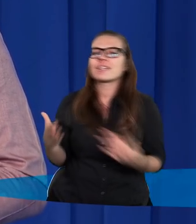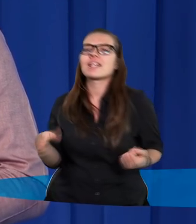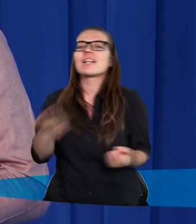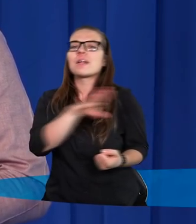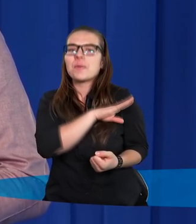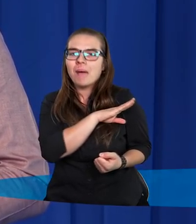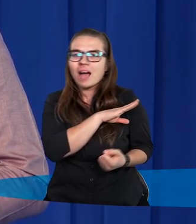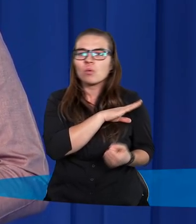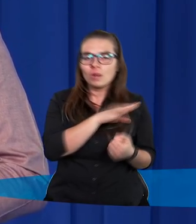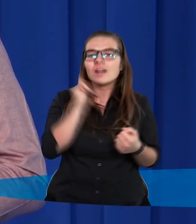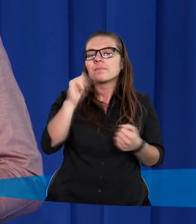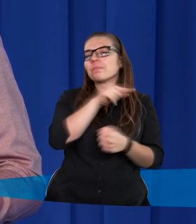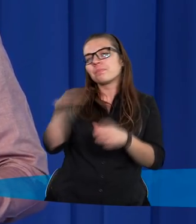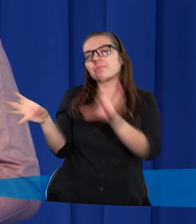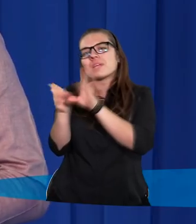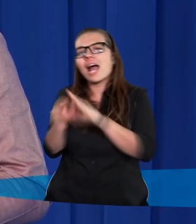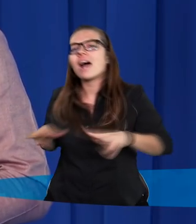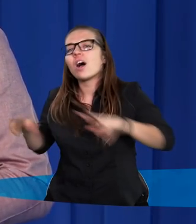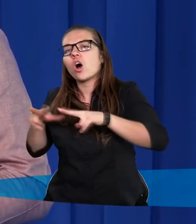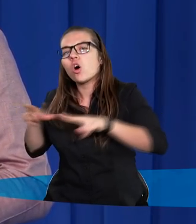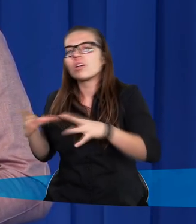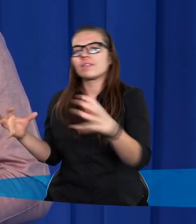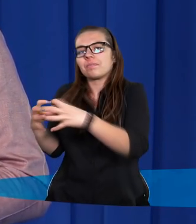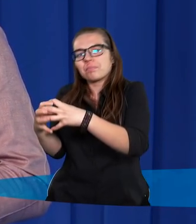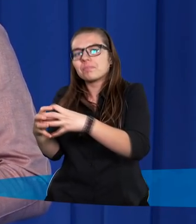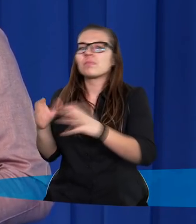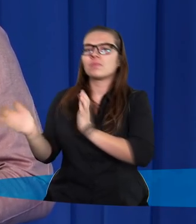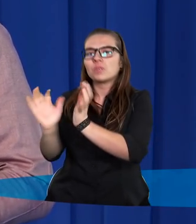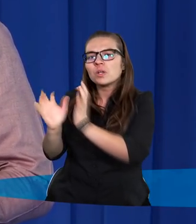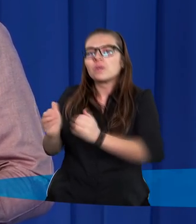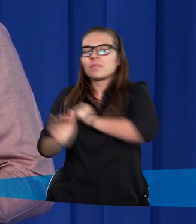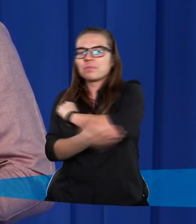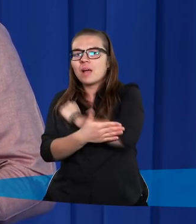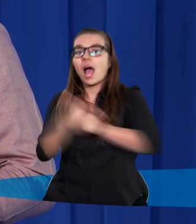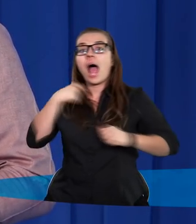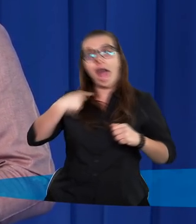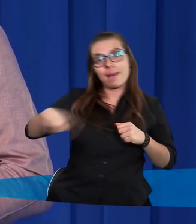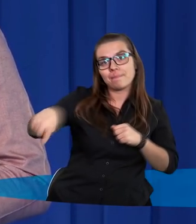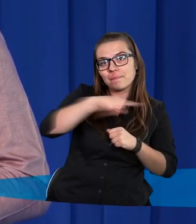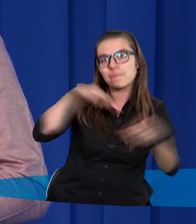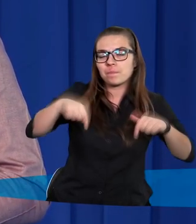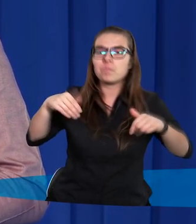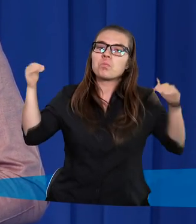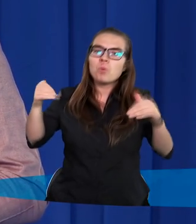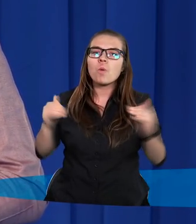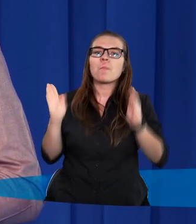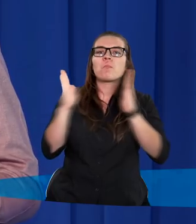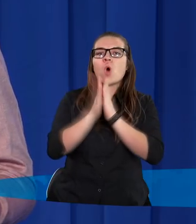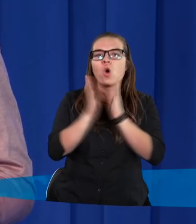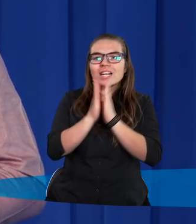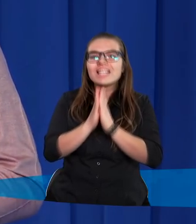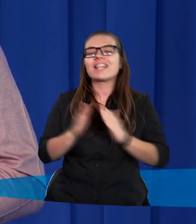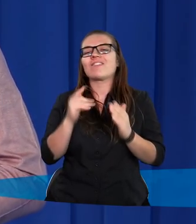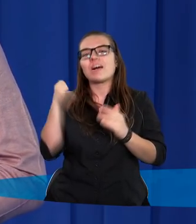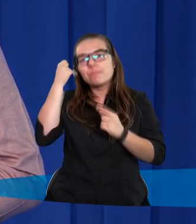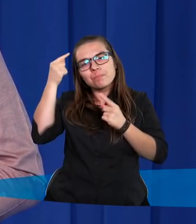jest z rodziną. Myślę, że to też będzie dobry czas, kiedy my możemy jego wesprzeć w naszych modlitwach